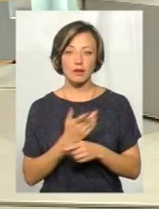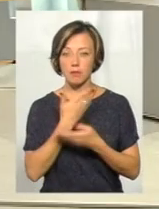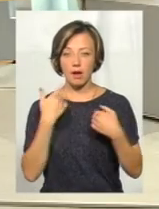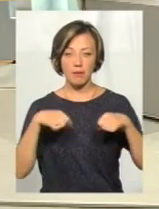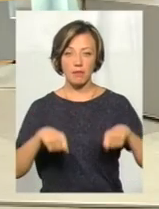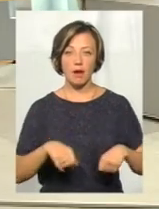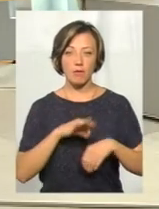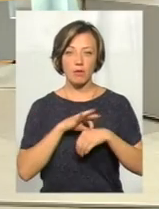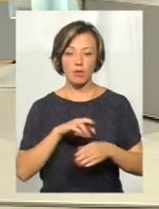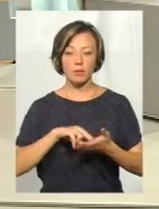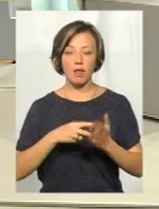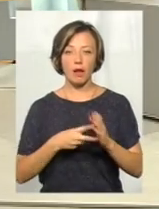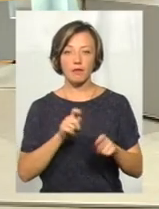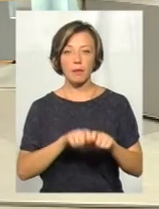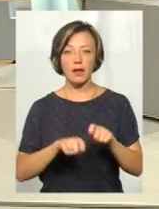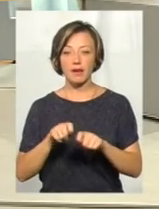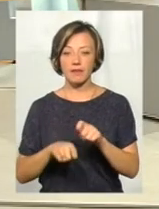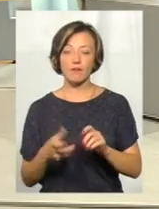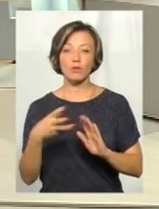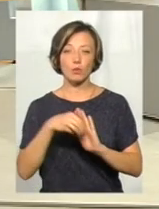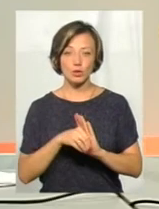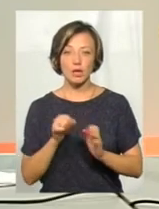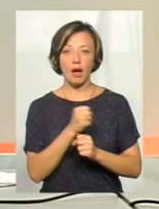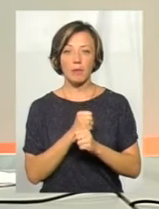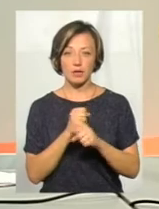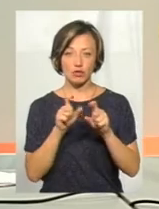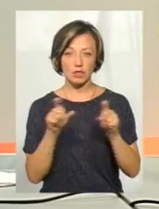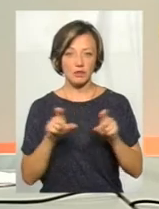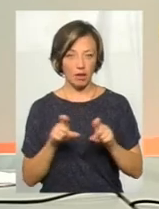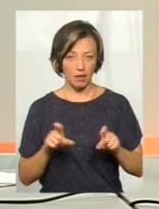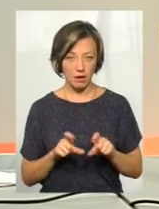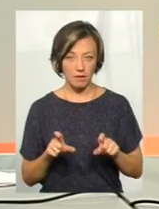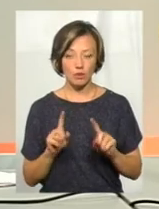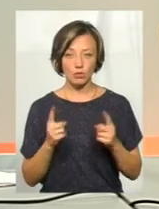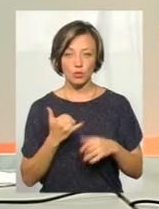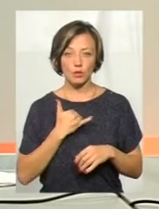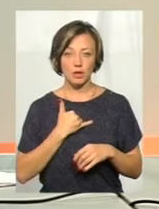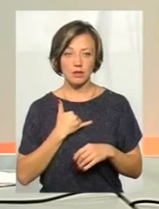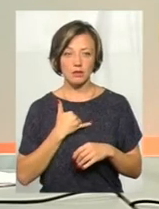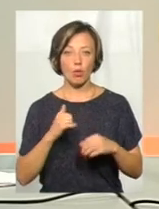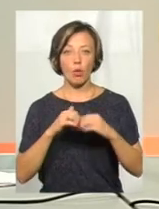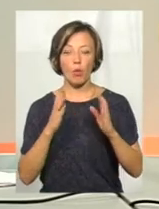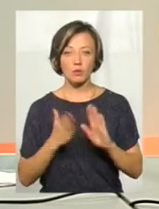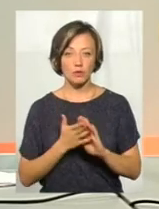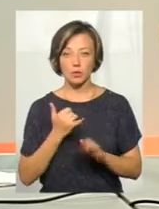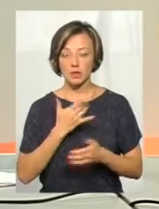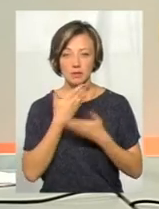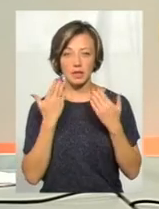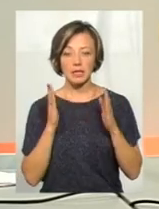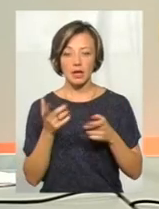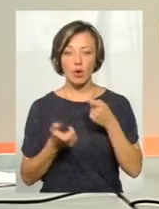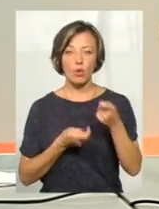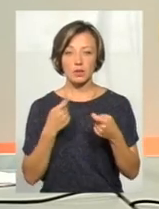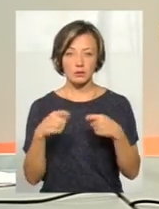права проводити планові перевірки, в тому числі і аптечних закладів. Тому що оптових в нас немає, в нас тільки